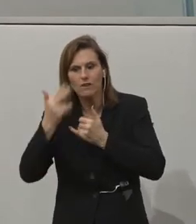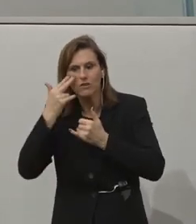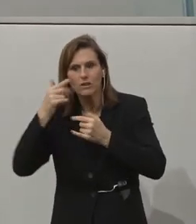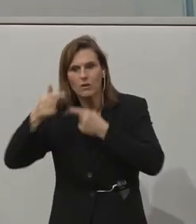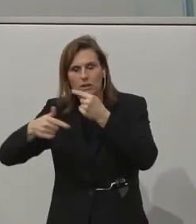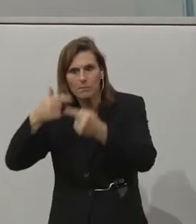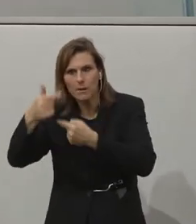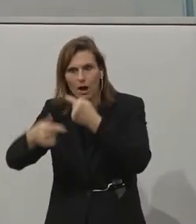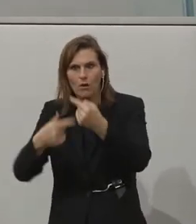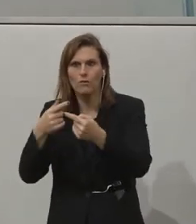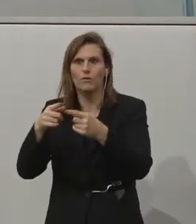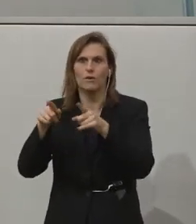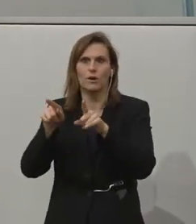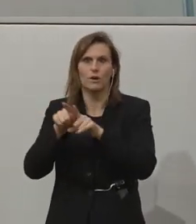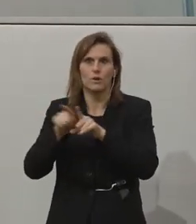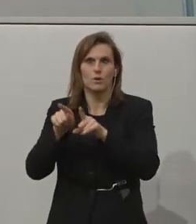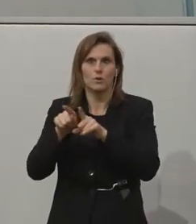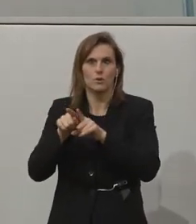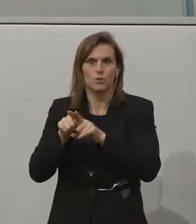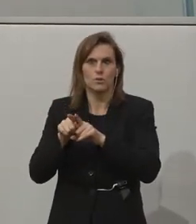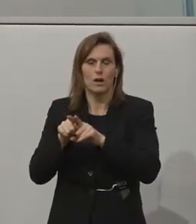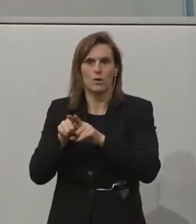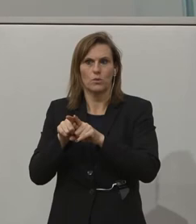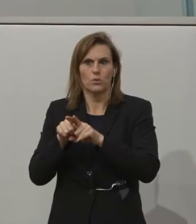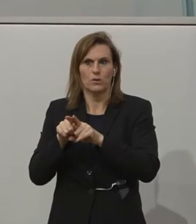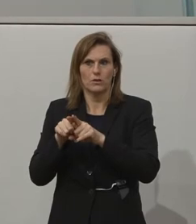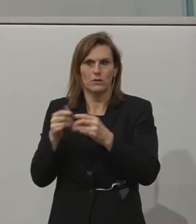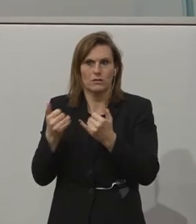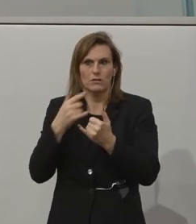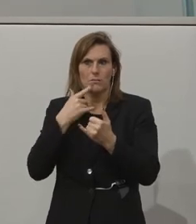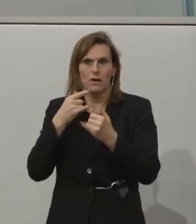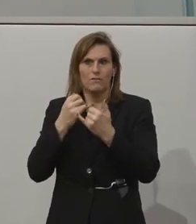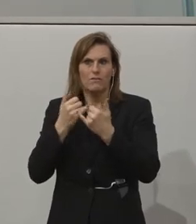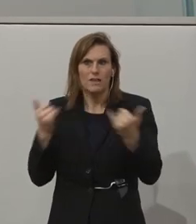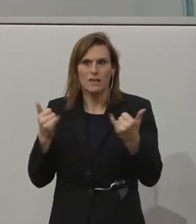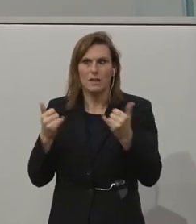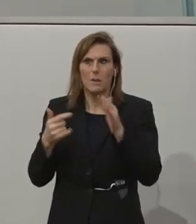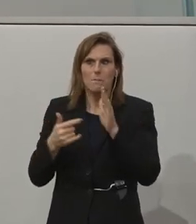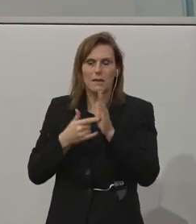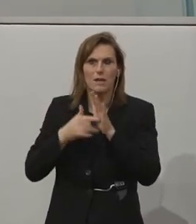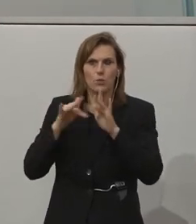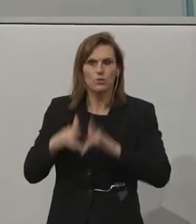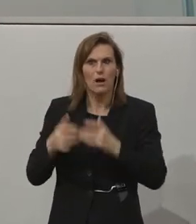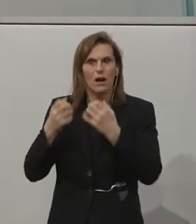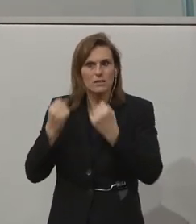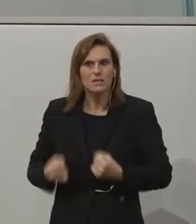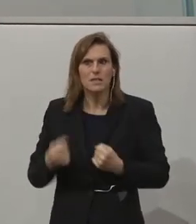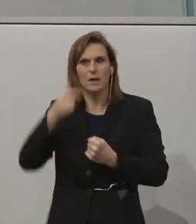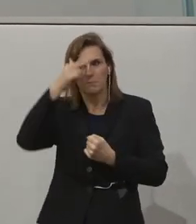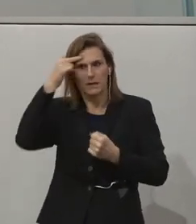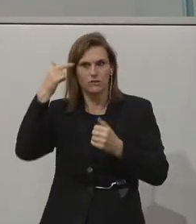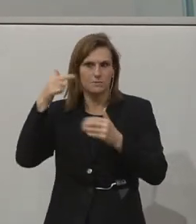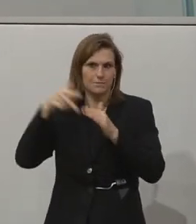whatever tasks need to be achieved by the individual to make sure that there are supports in place